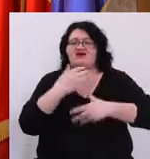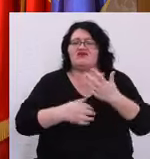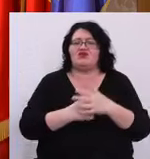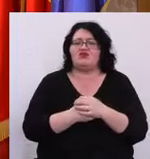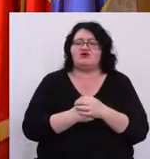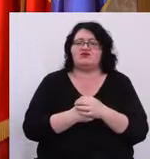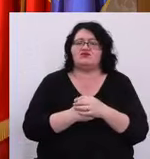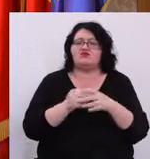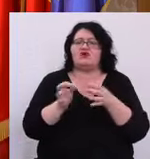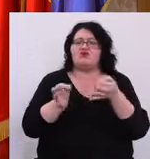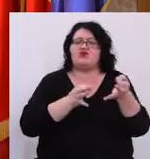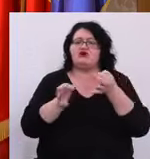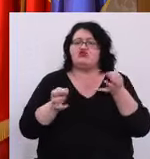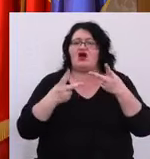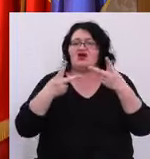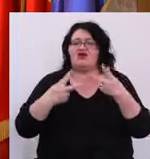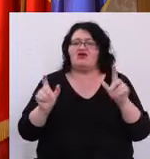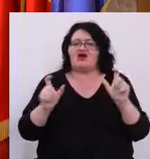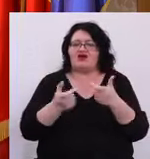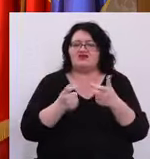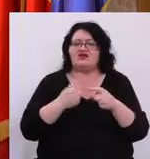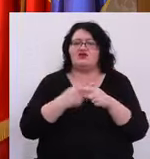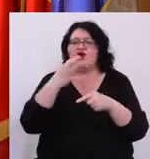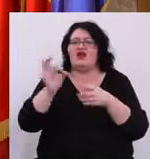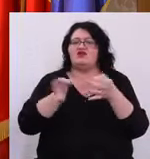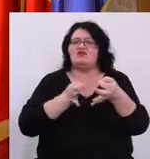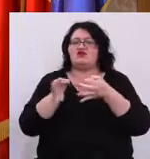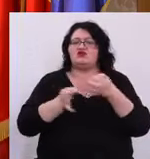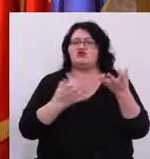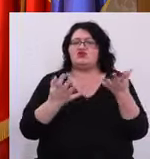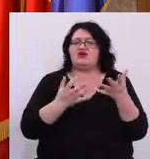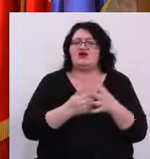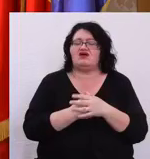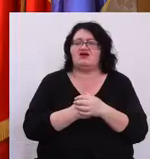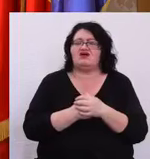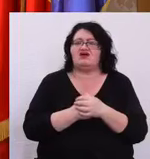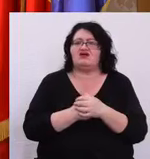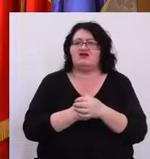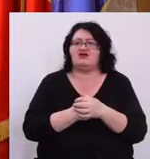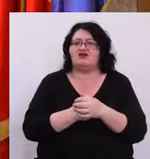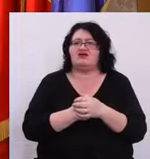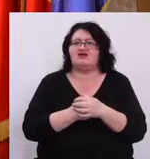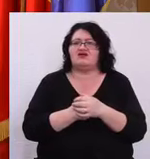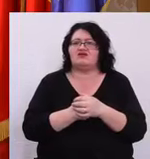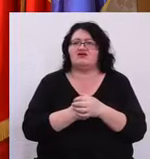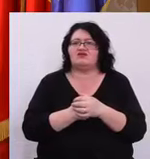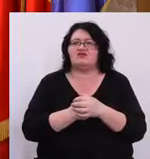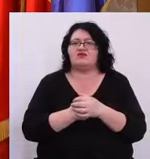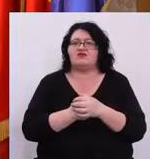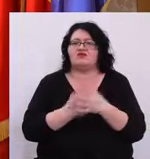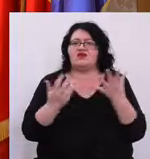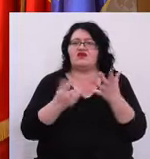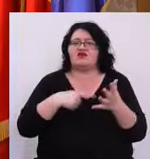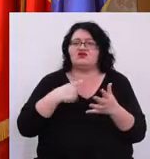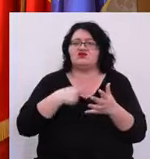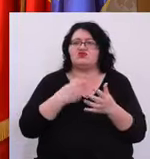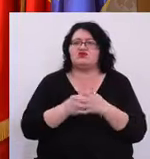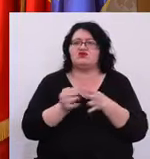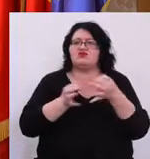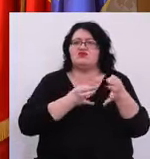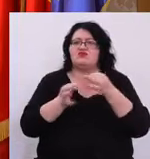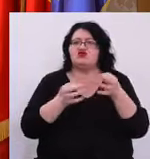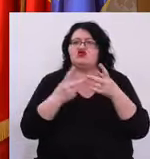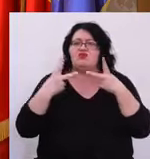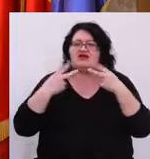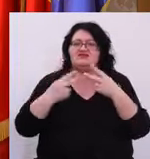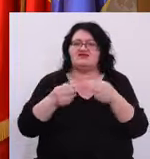măsura carantinării Cu alte măsuri care sunt și cu unele măsuri